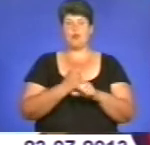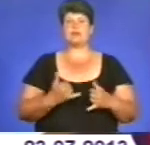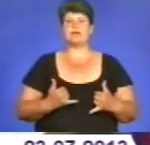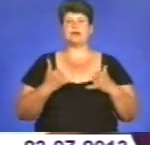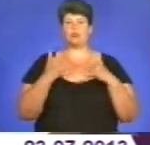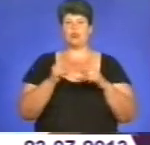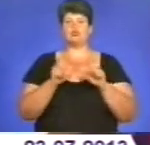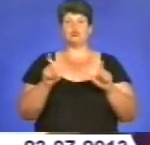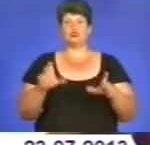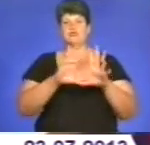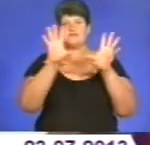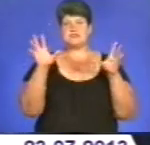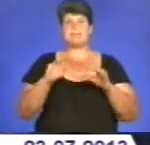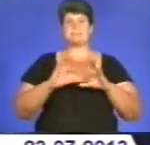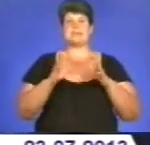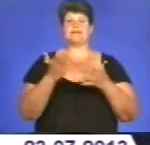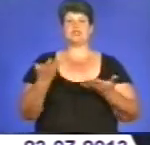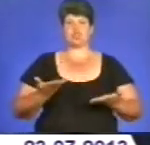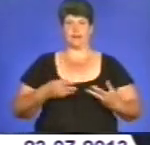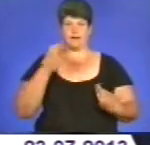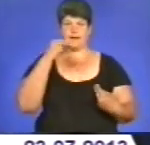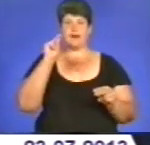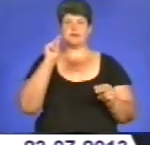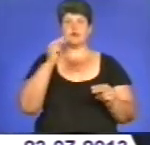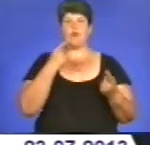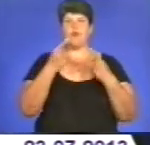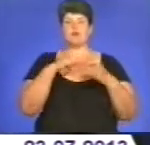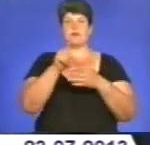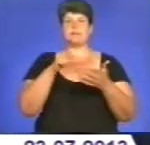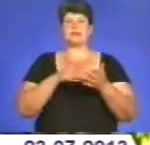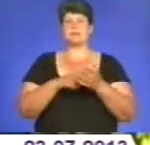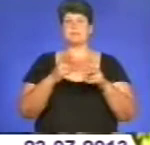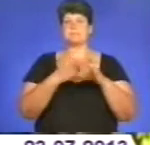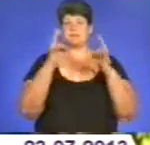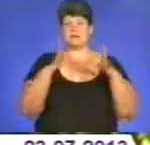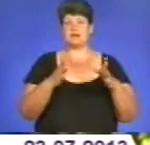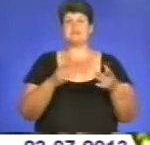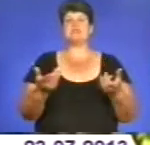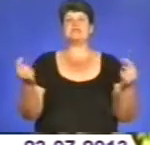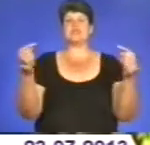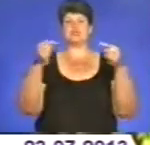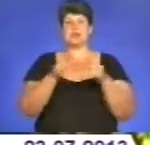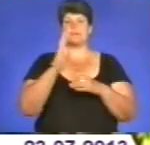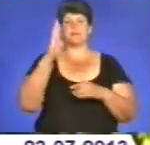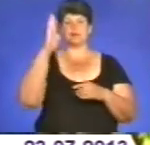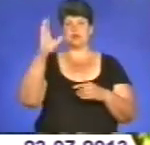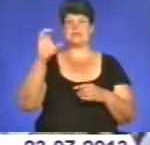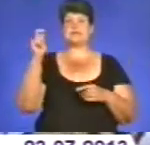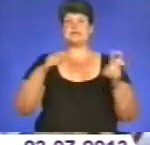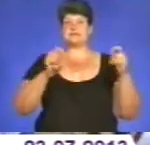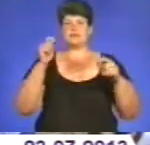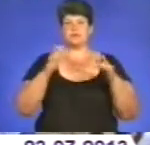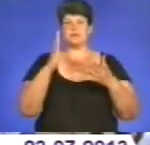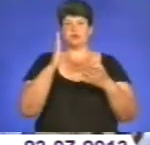щоб люди всієї планети жили краще. Обговорення питань безпеки визначає і майбутнє. Саміт стане міцною платформою для міжнаціонального